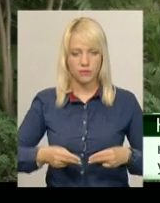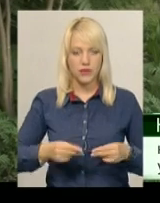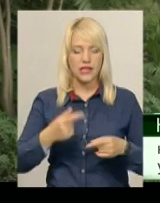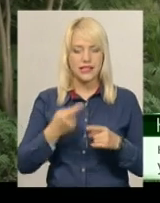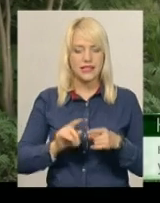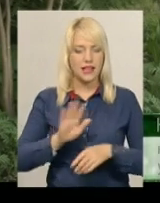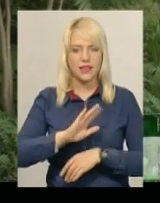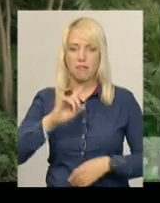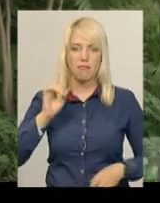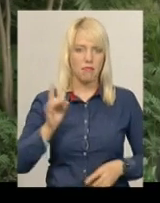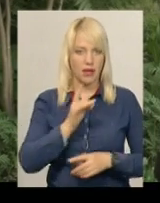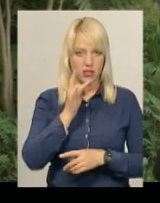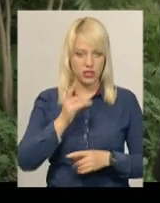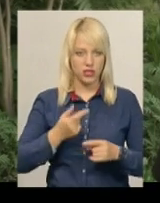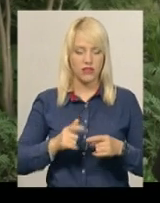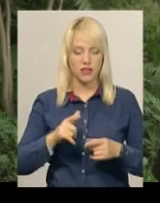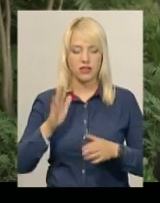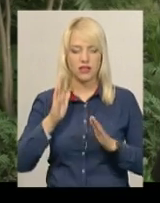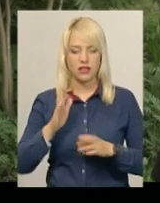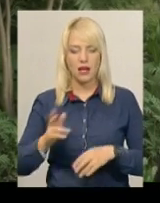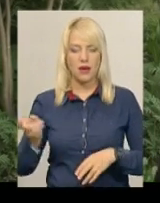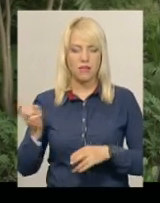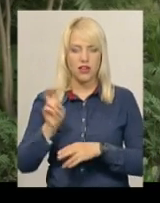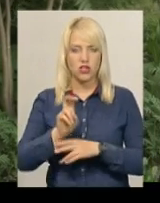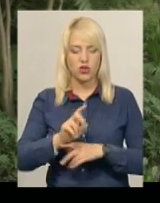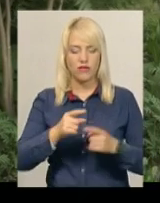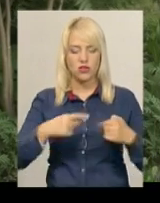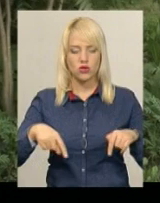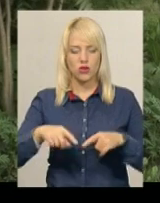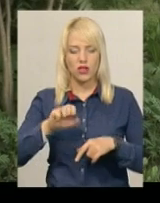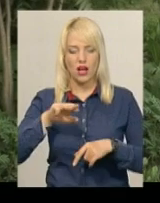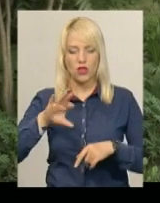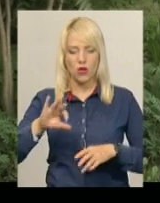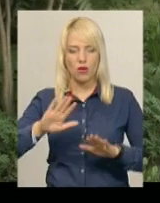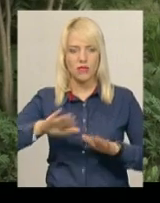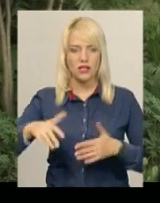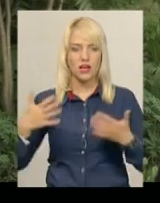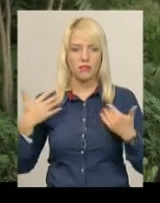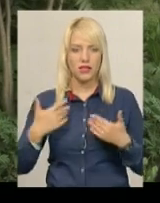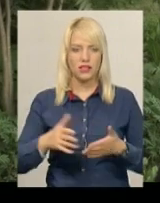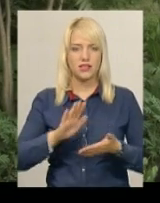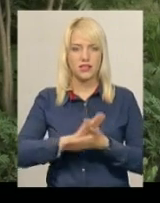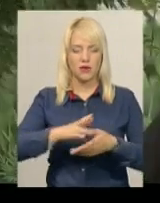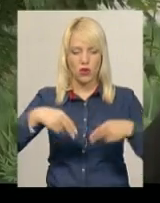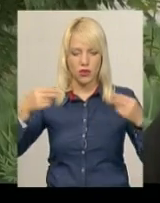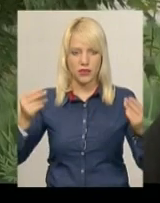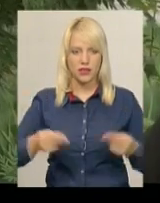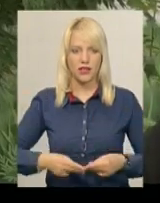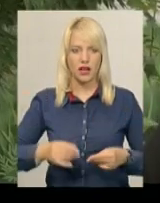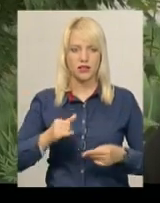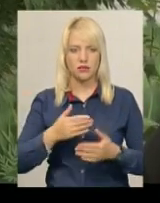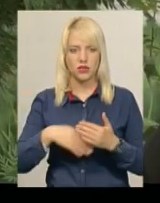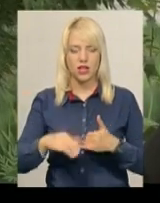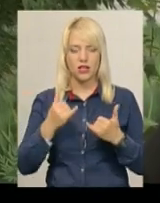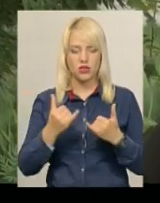прийшов з зони АТО після реабілітації, повернувся назад і підписав контракт у 72-й. На сьогоднішній